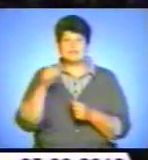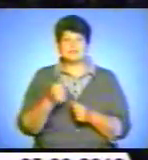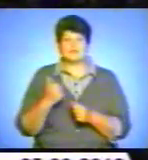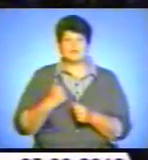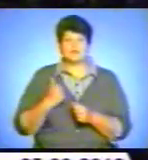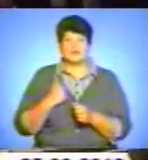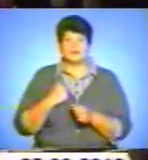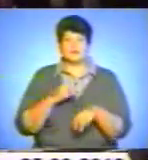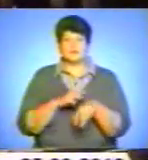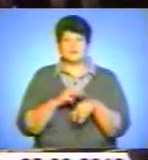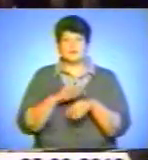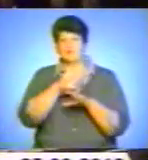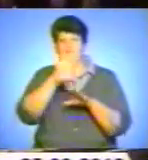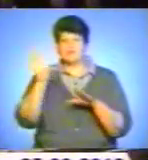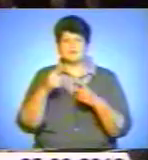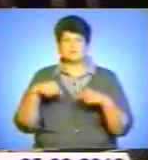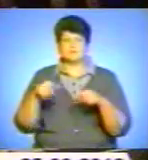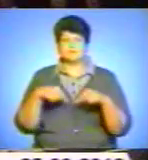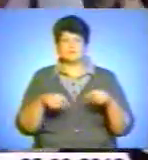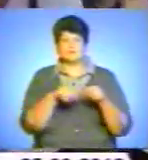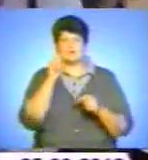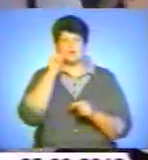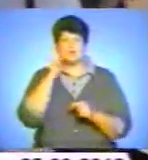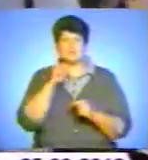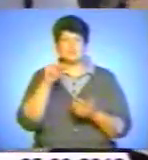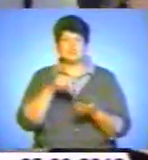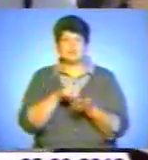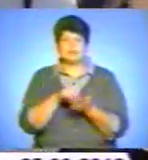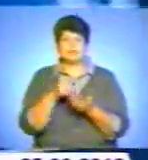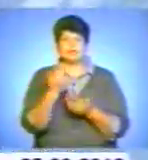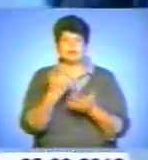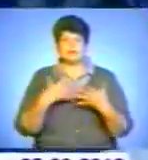правоохоронців усіх силових структур України, а також члені їхніх сімей.